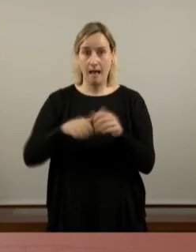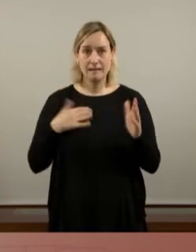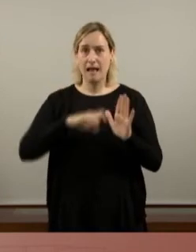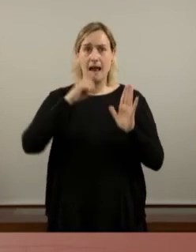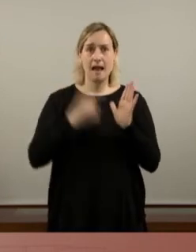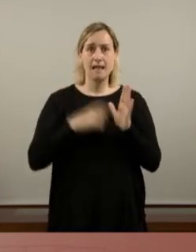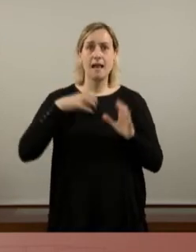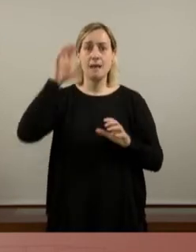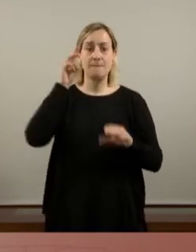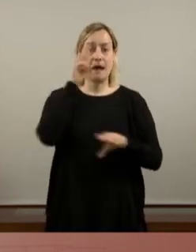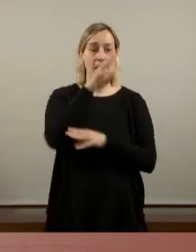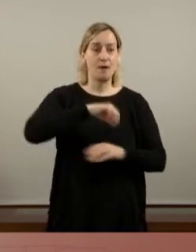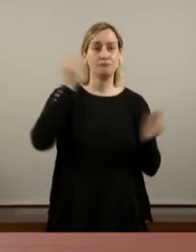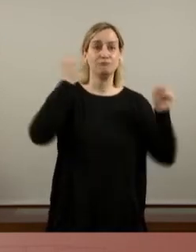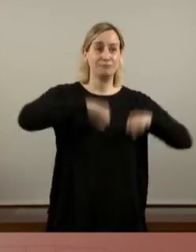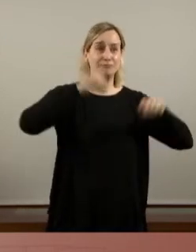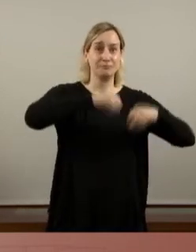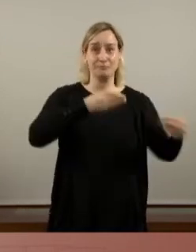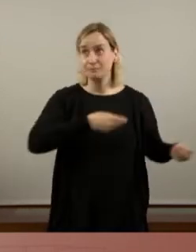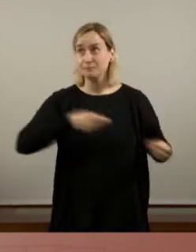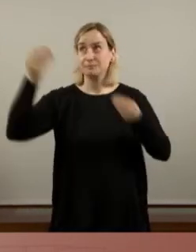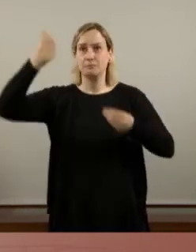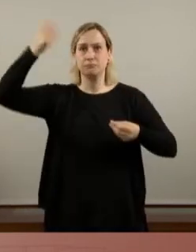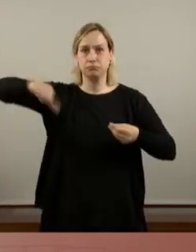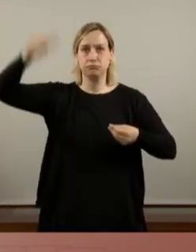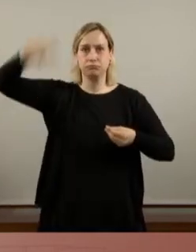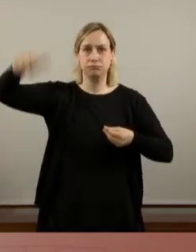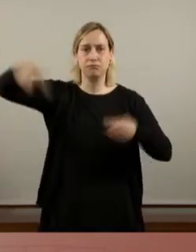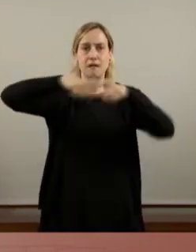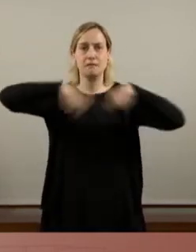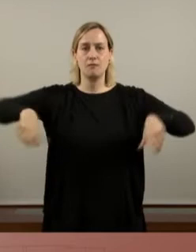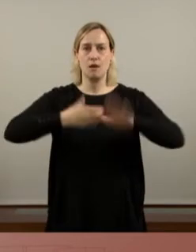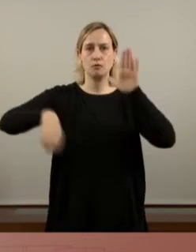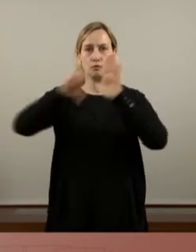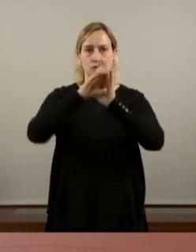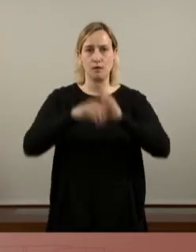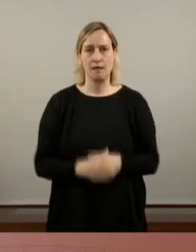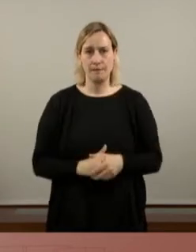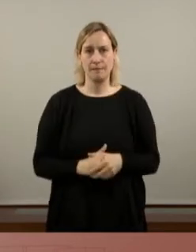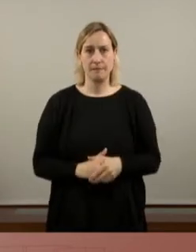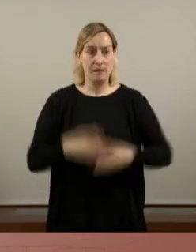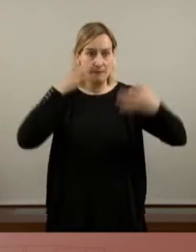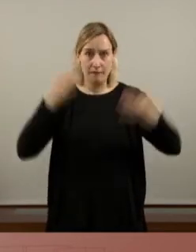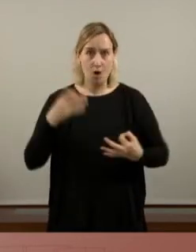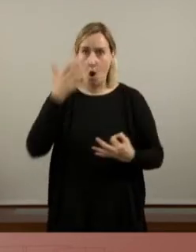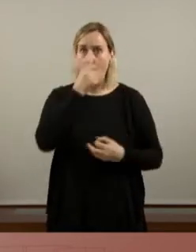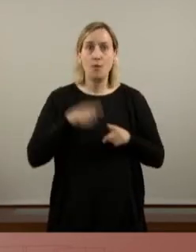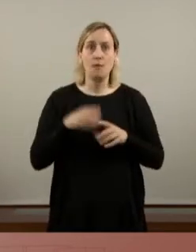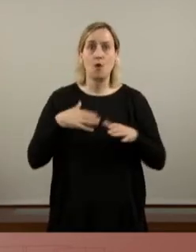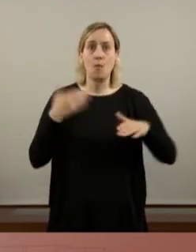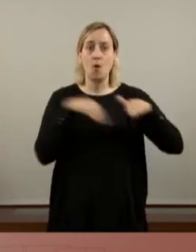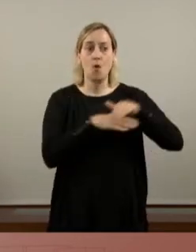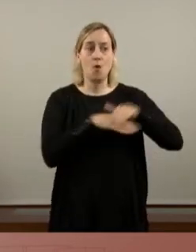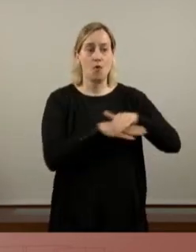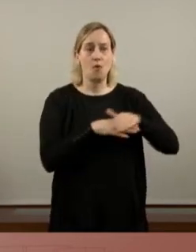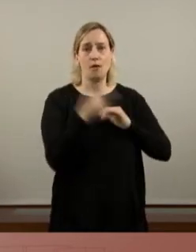lleis aprovades al Parlament eren suspeses total o parcialment pel Tribunal Constitucional. Però no ens podem quedar en l'acumulació de